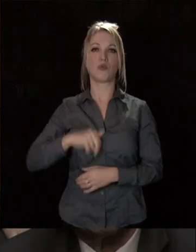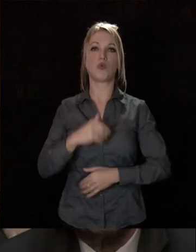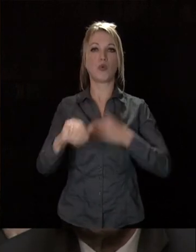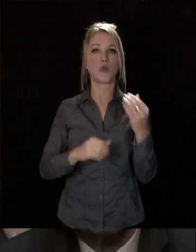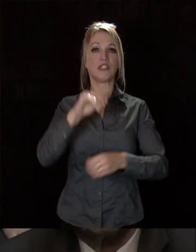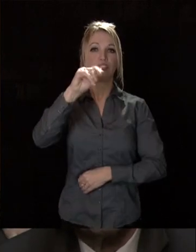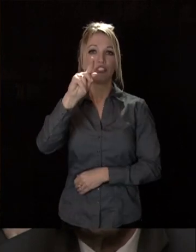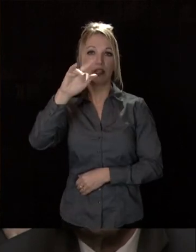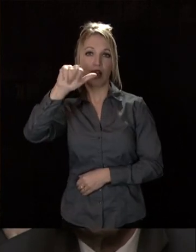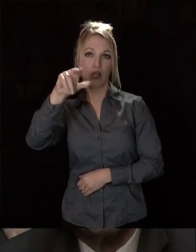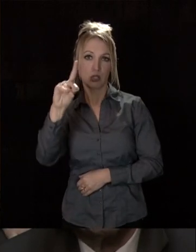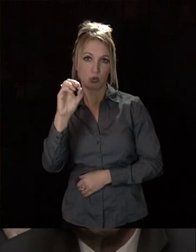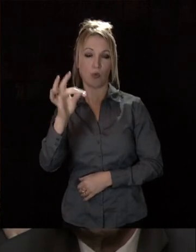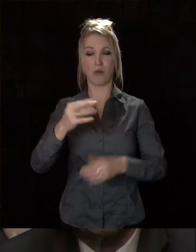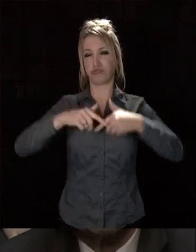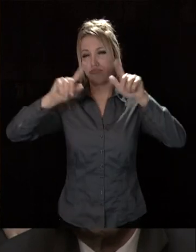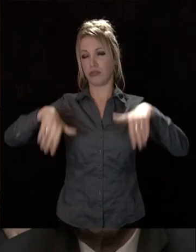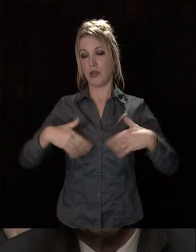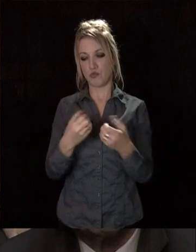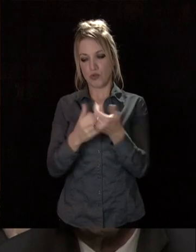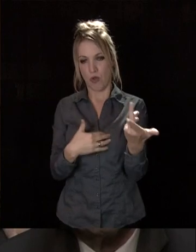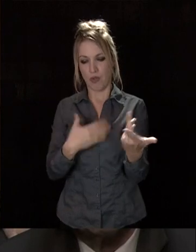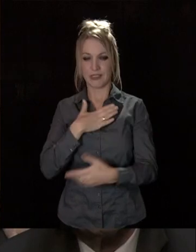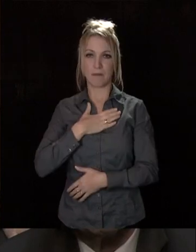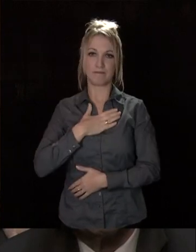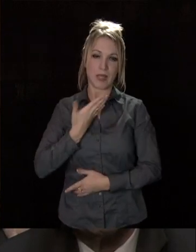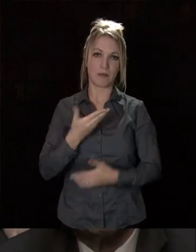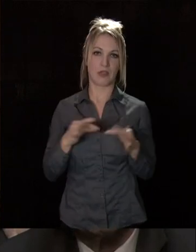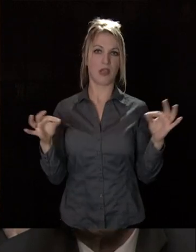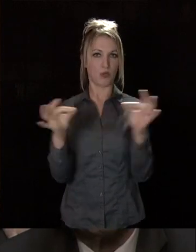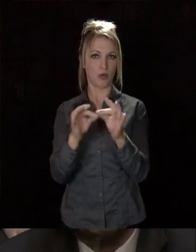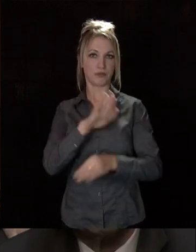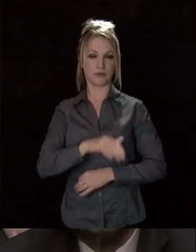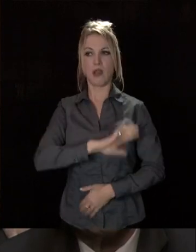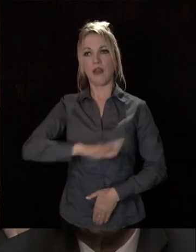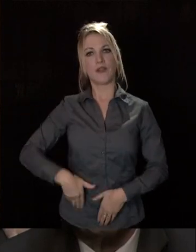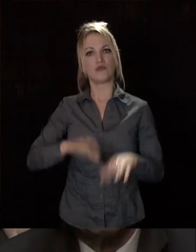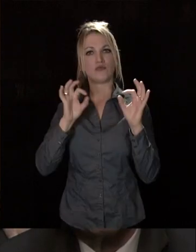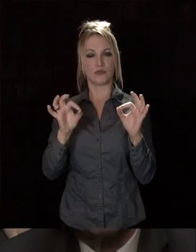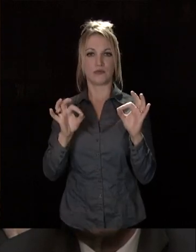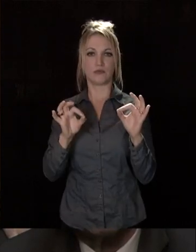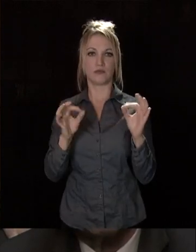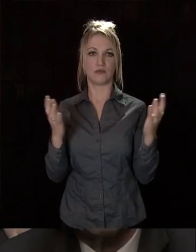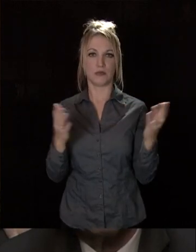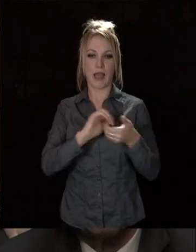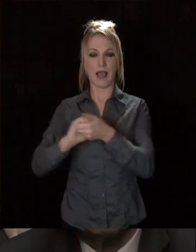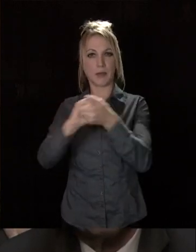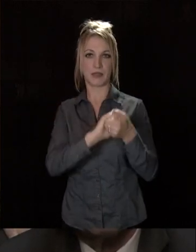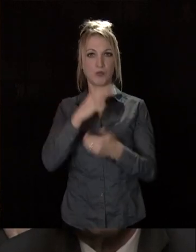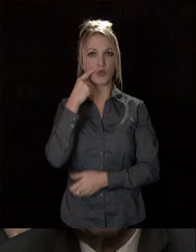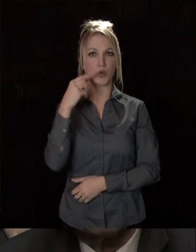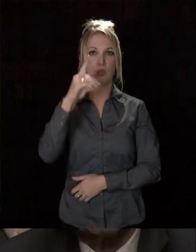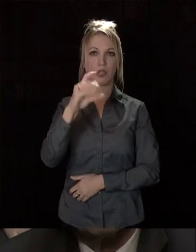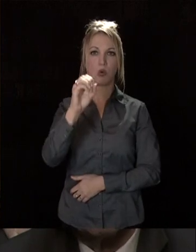et tant d'autres, chers à nos cœurs et à notre territoire. Je terminerai par mon ami Xavier Douroux,